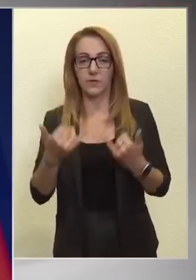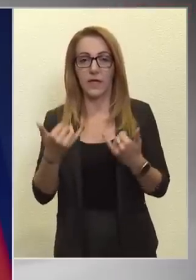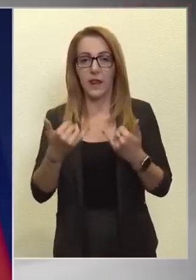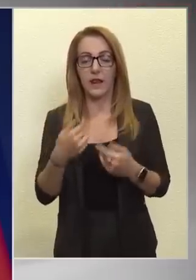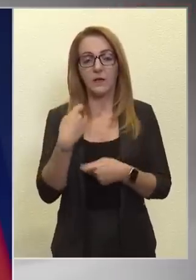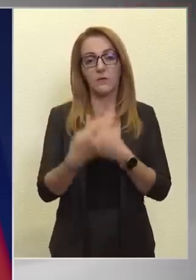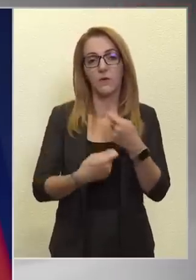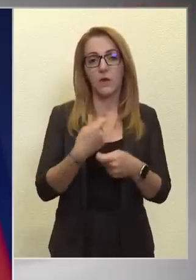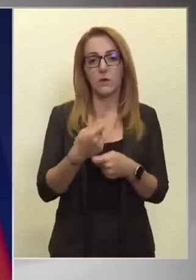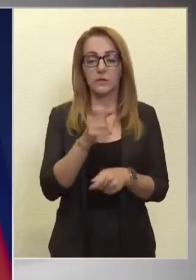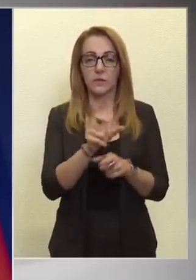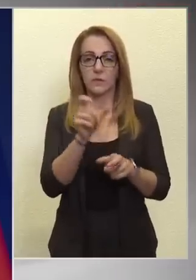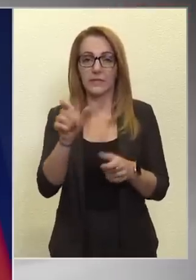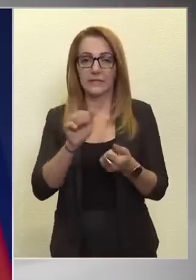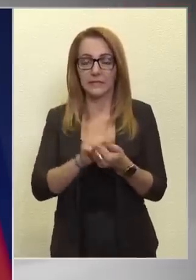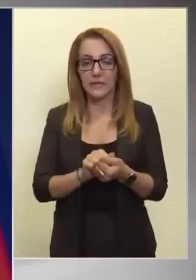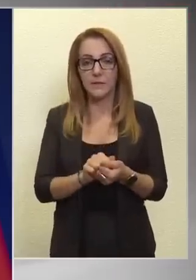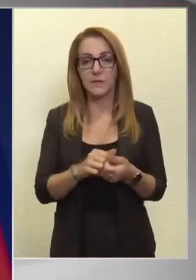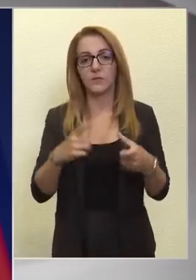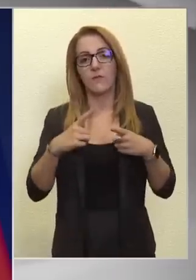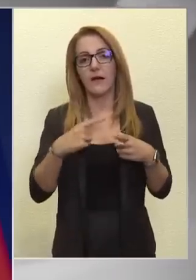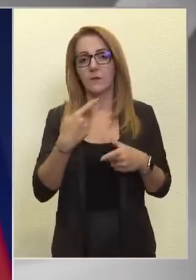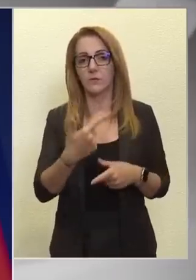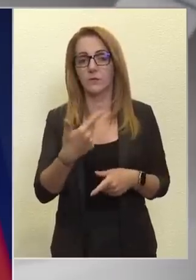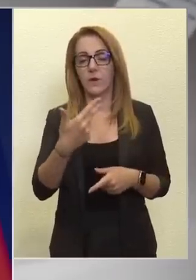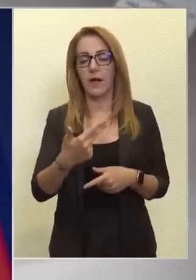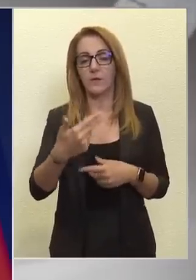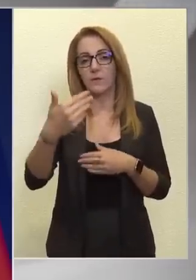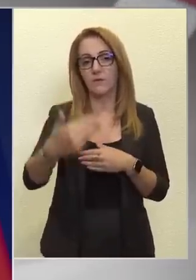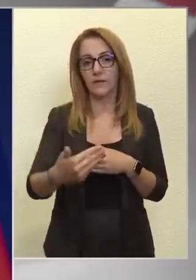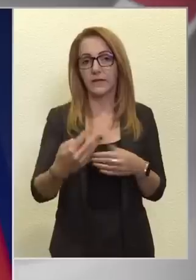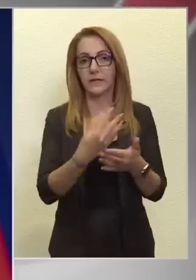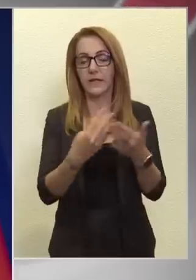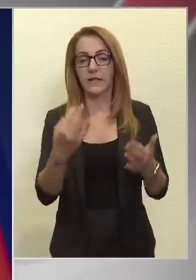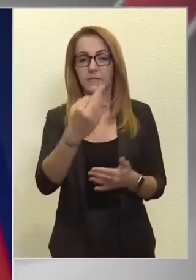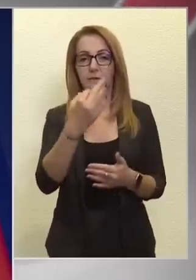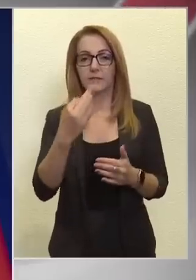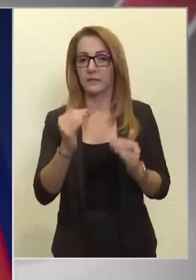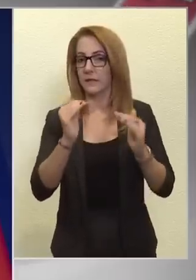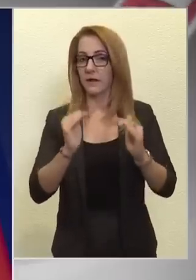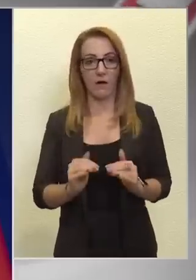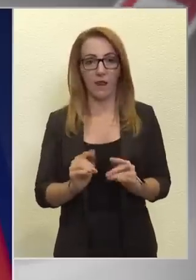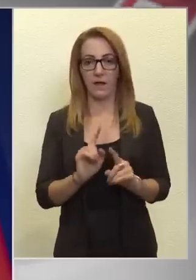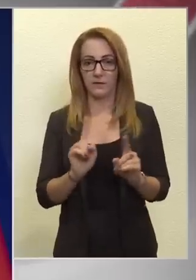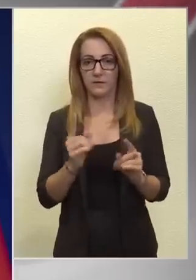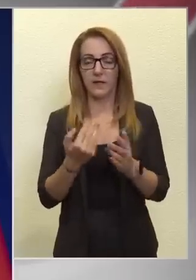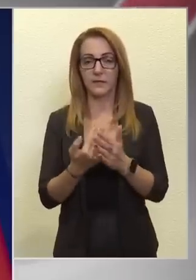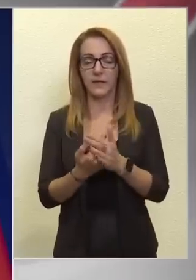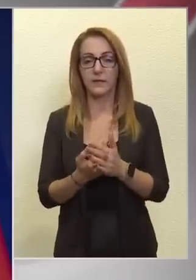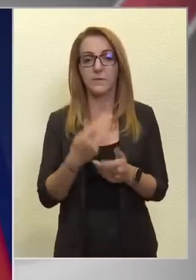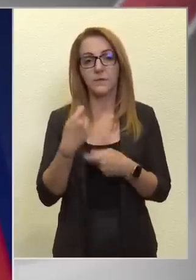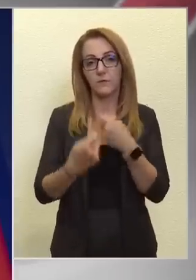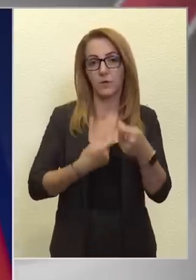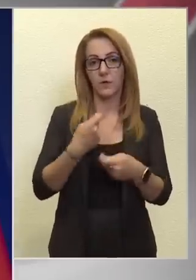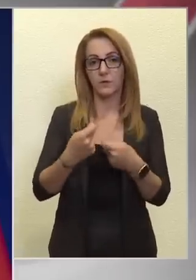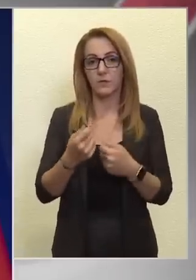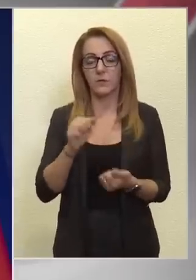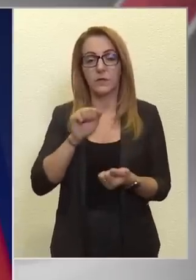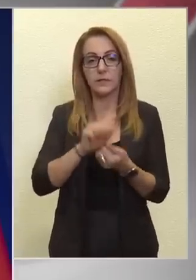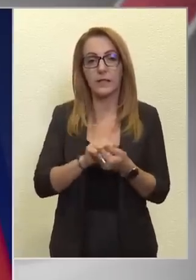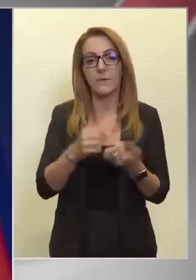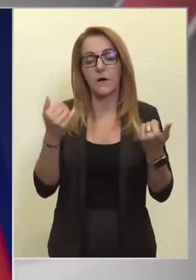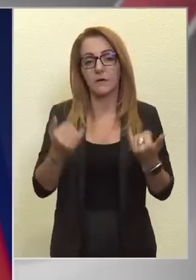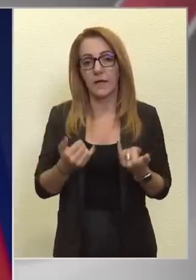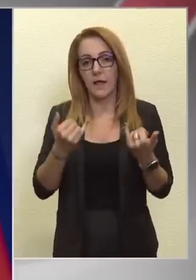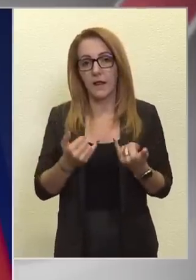foglalkoztatott létszámot, és azt várjuk el, hogy 23 végével 90% alán ne csökkenjen a foglalkoztatók szám a